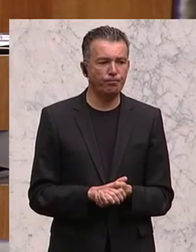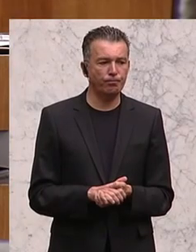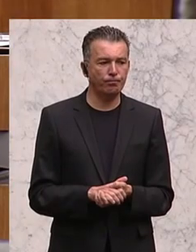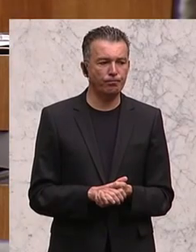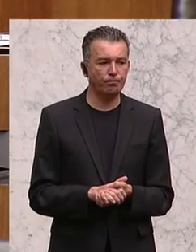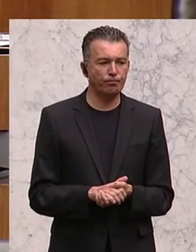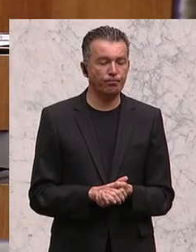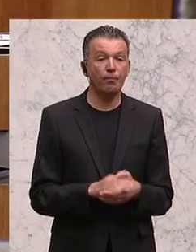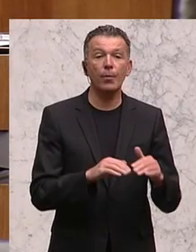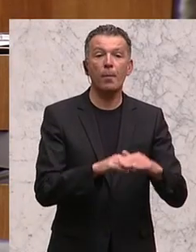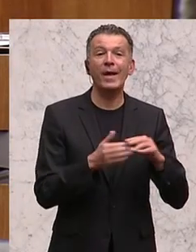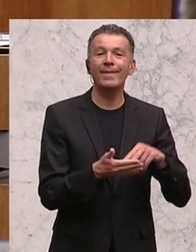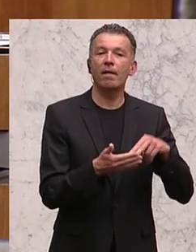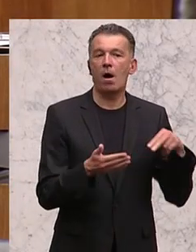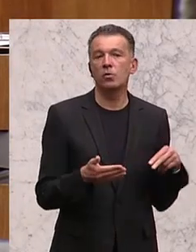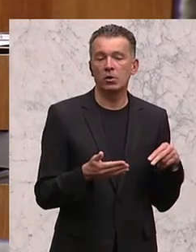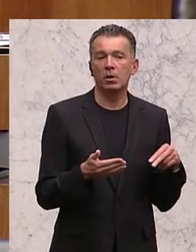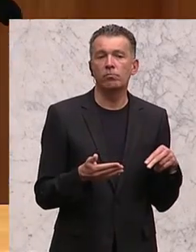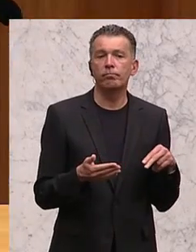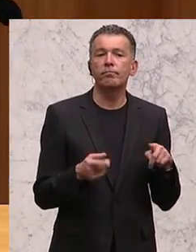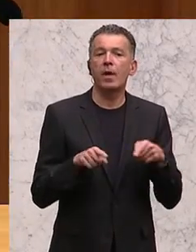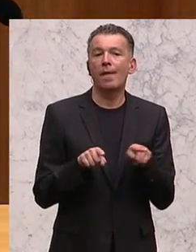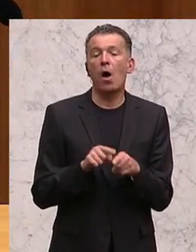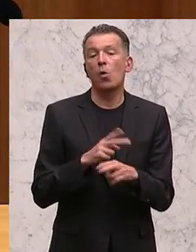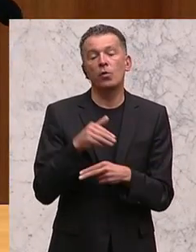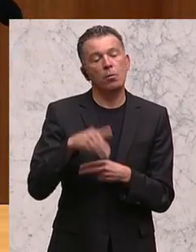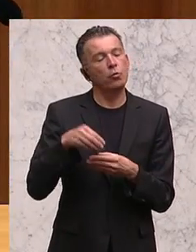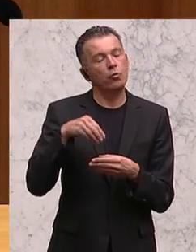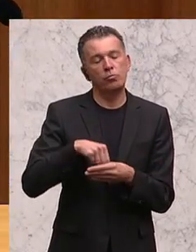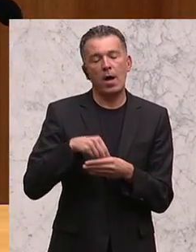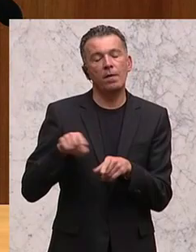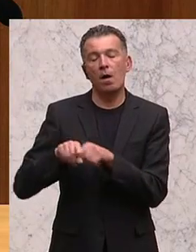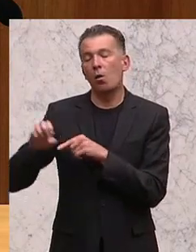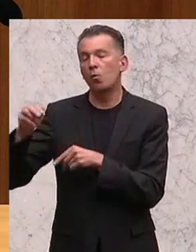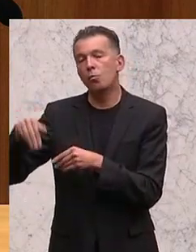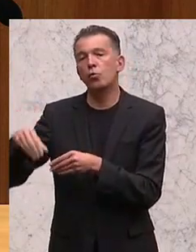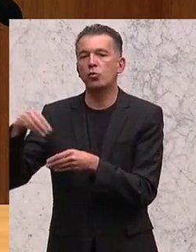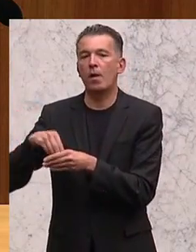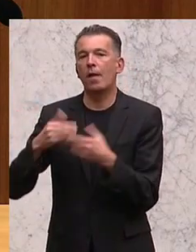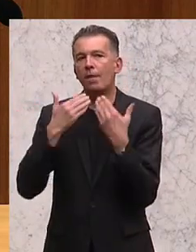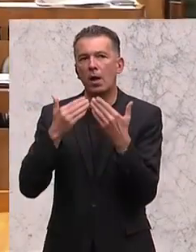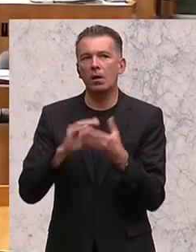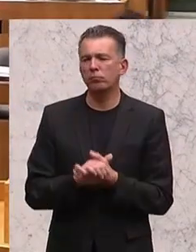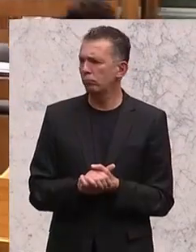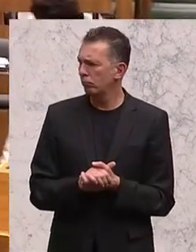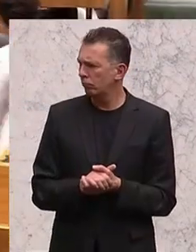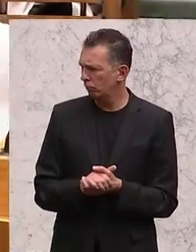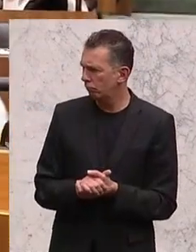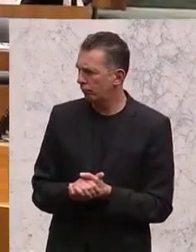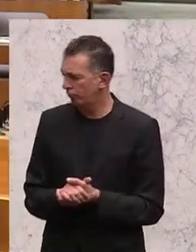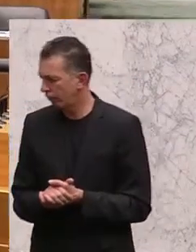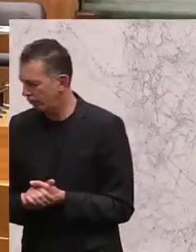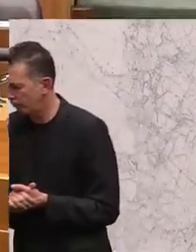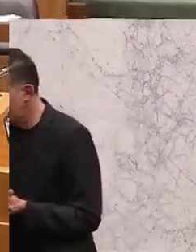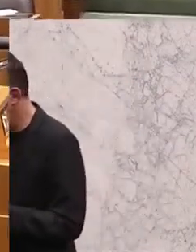Austritt der Briten aus der Europäischen Union Einsparungen getroffen werden. Danke. Der Brexit ist auf alle Fälle eine